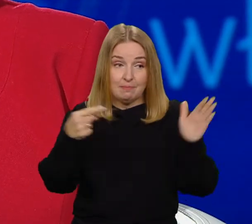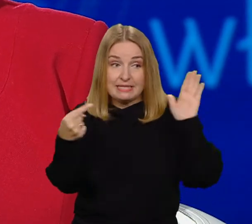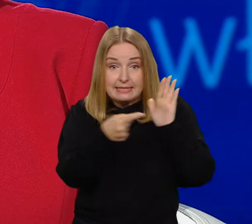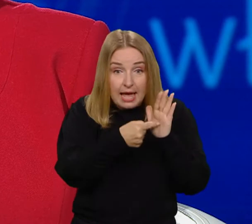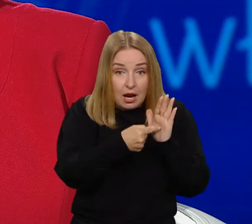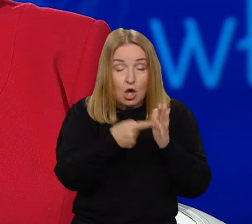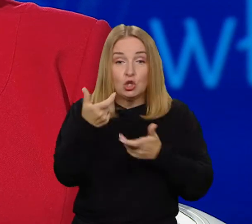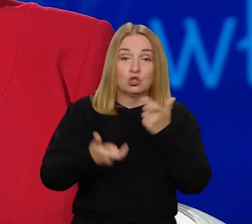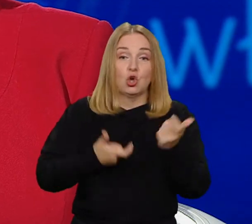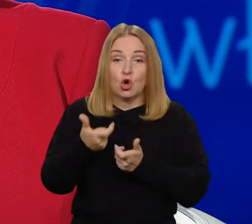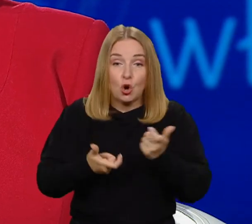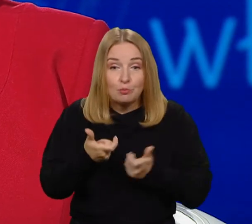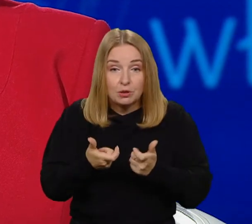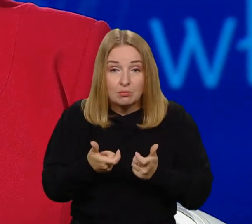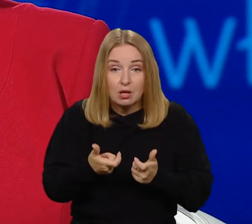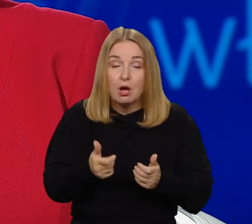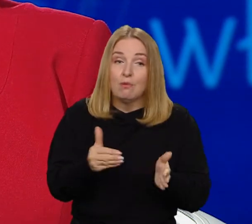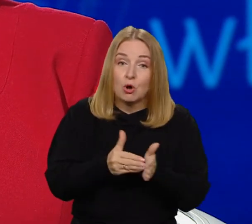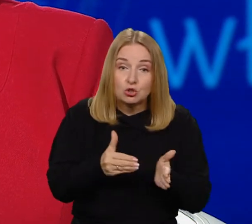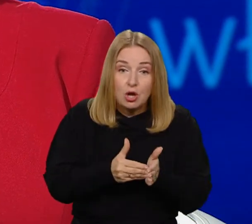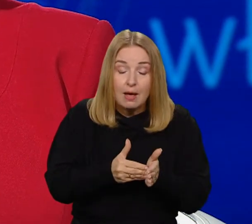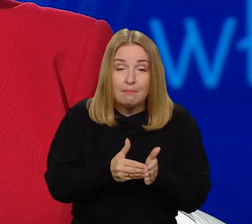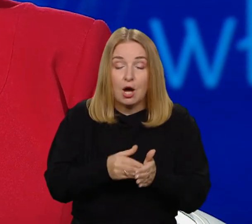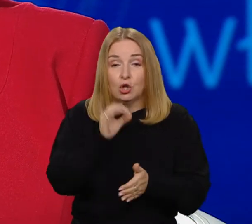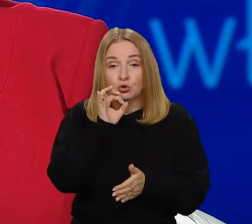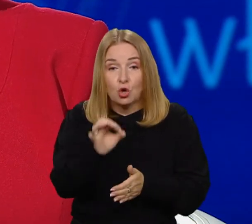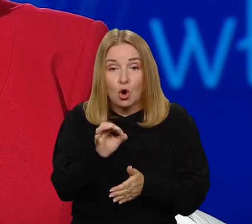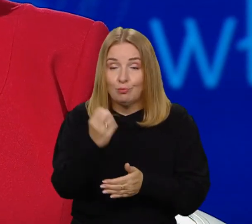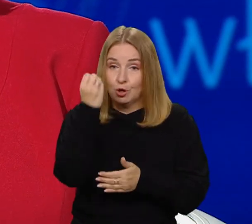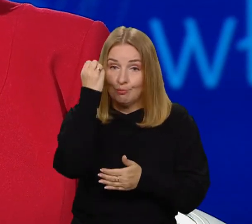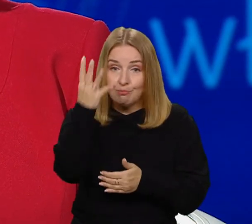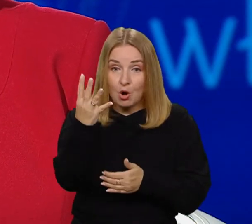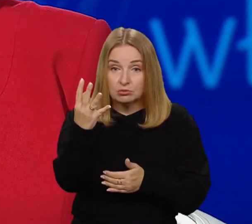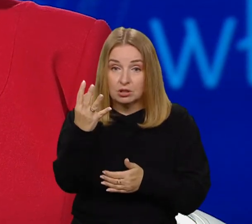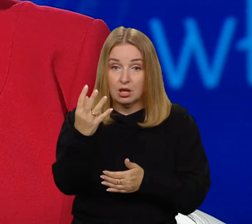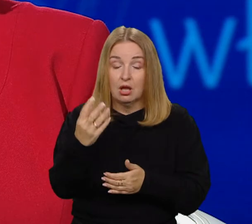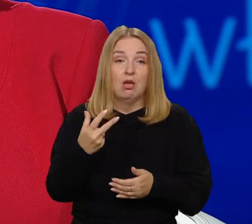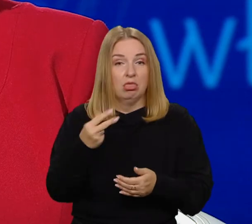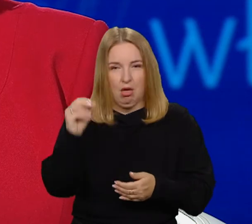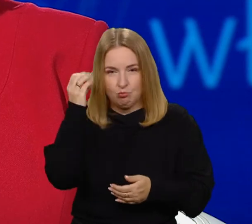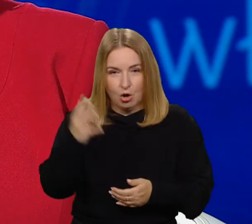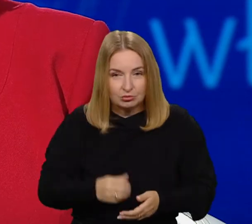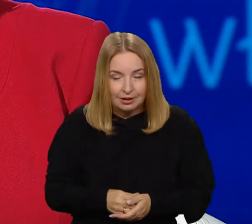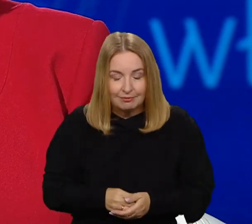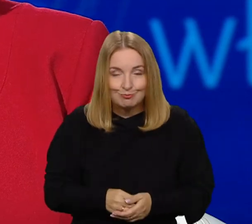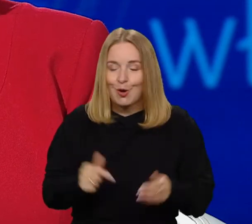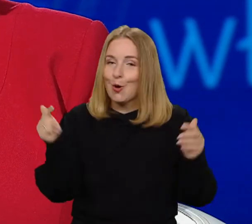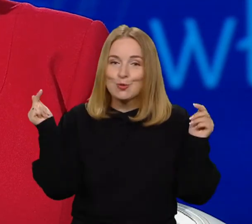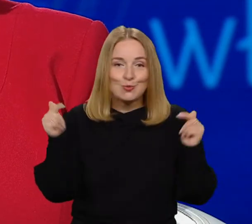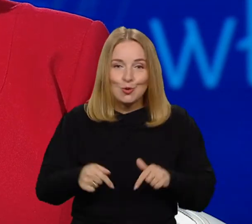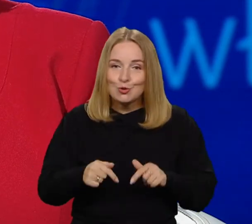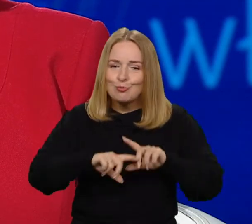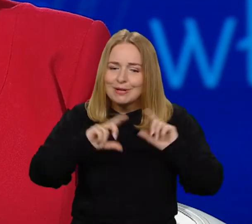używamy wiedzy, są pożyteczne, dobre, mądre właśnie, czy też nie. Czyli musimy włączyć w tę